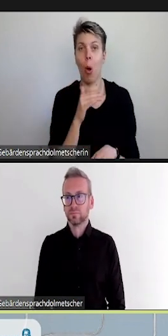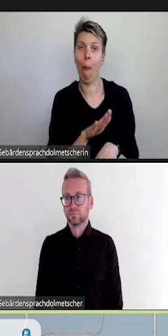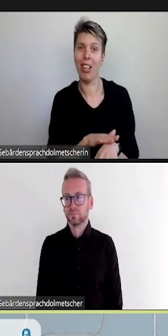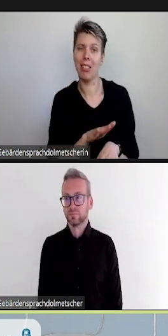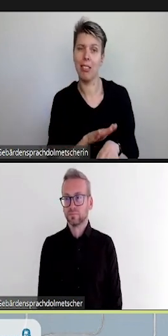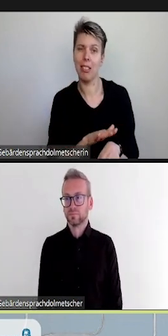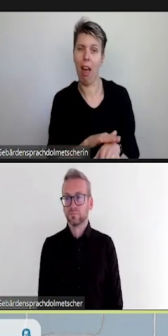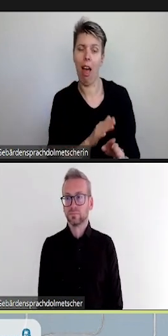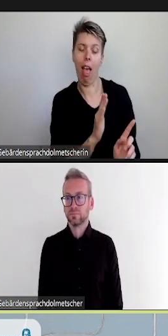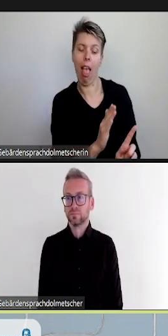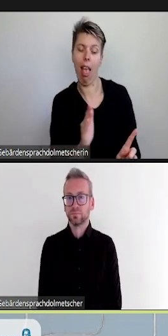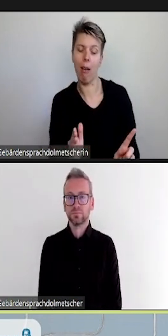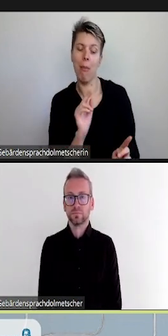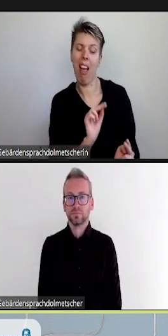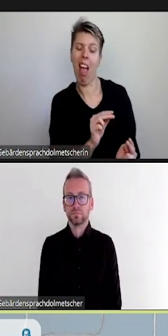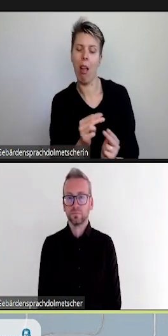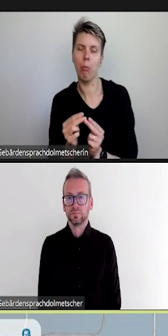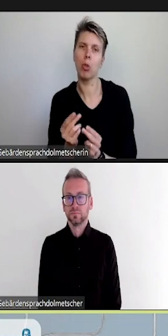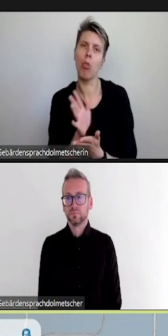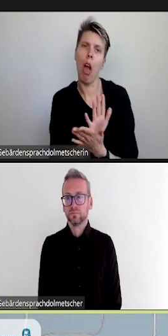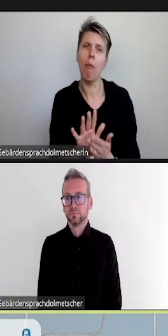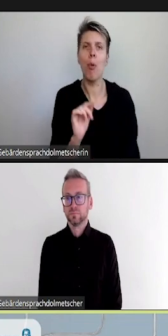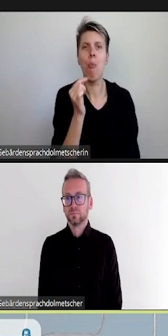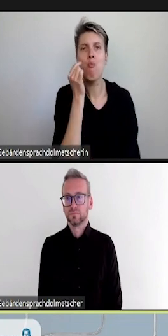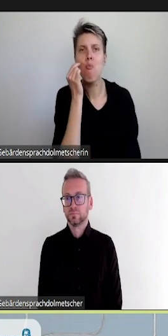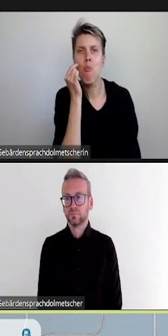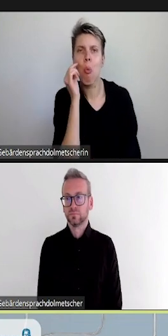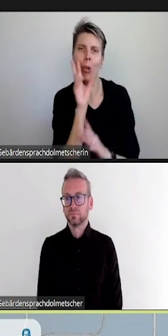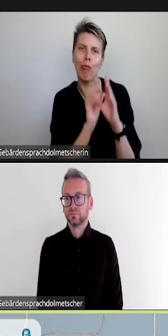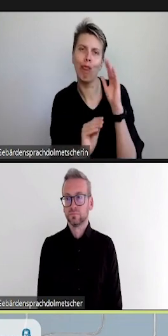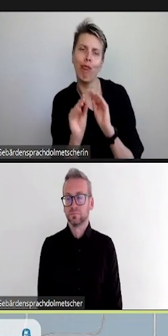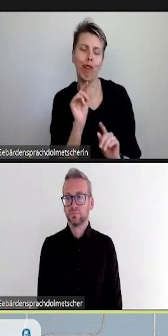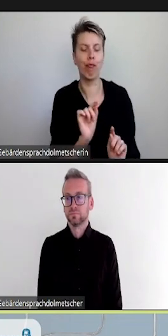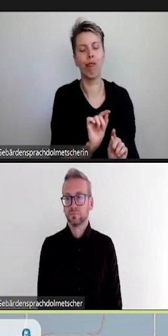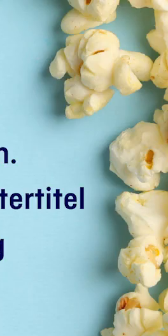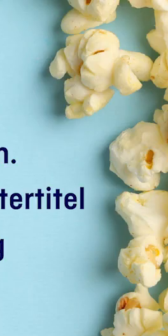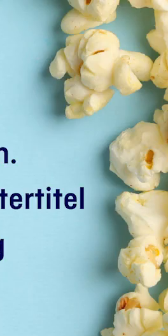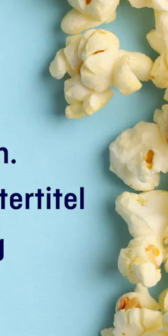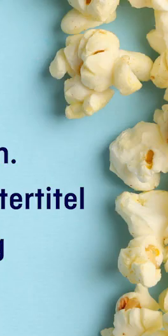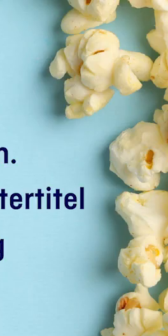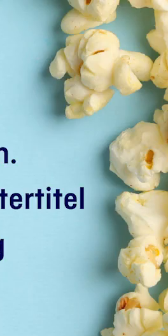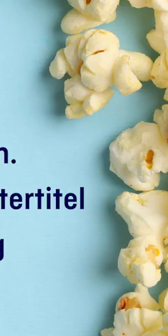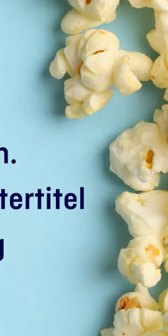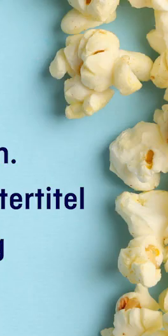anzupassen. Sammeln Sie einfach ein bisschen Erfahrung und genau, ich